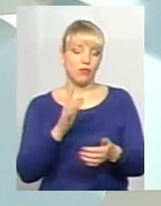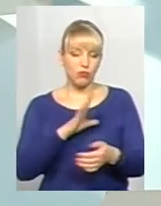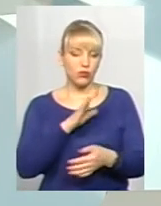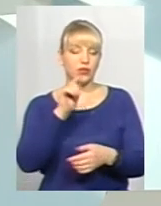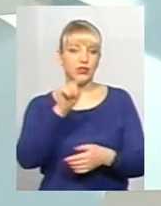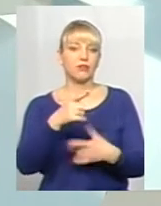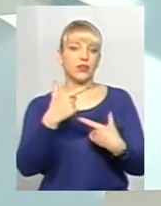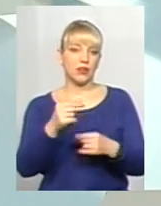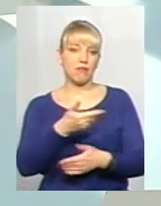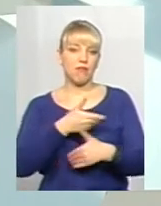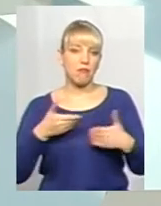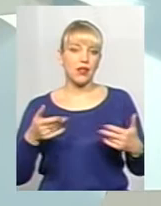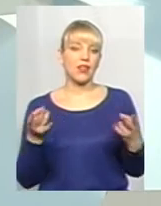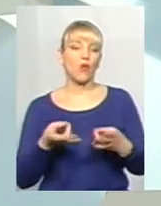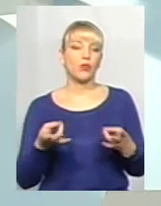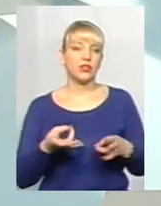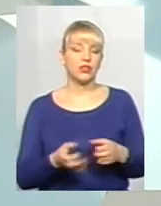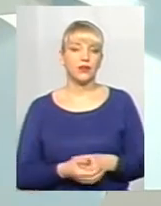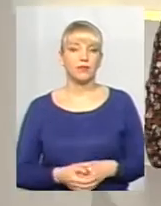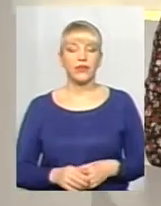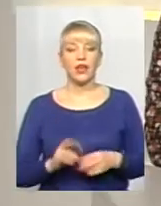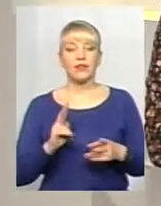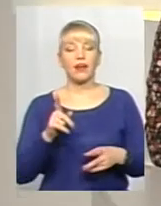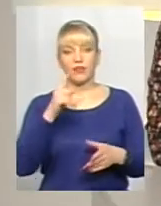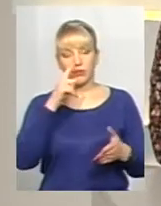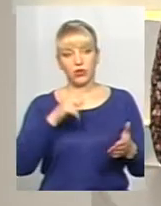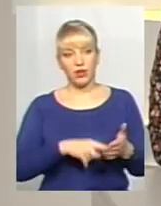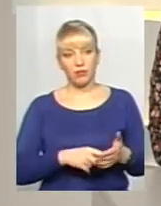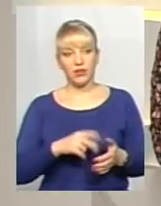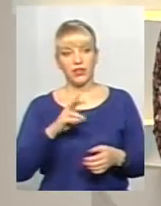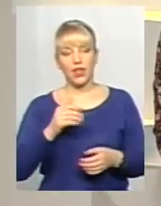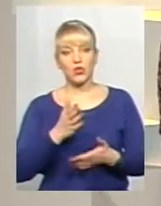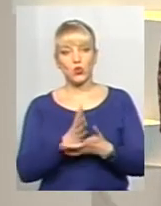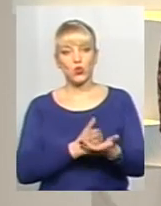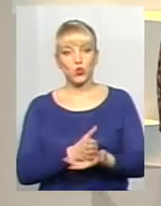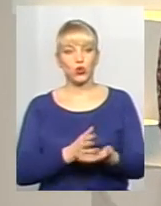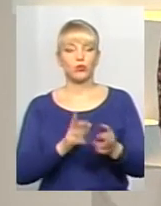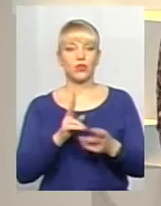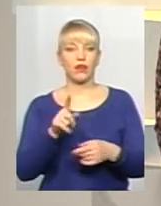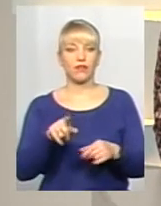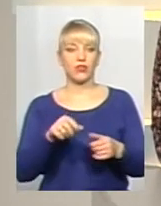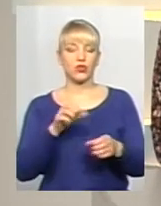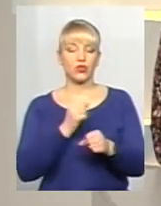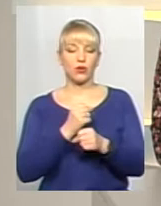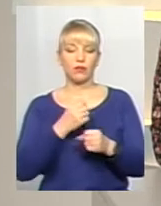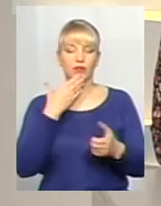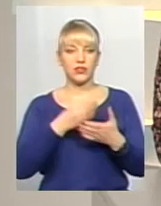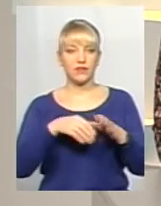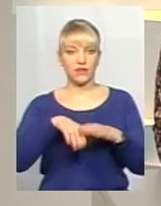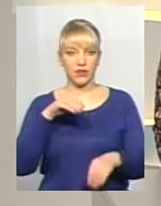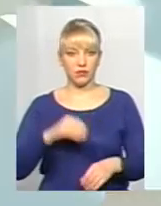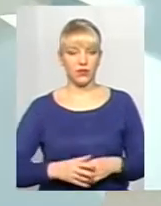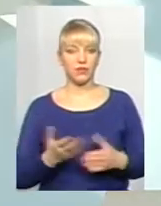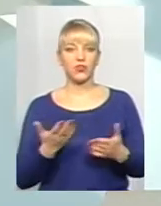де ми необхідні. От розкажіть, як же ви потрапили все ж таки на службу? Як ви зробили оцей вибір? Чим керувалися?